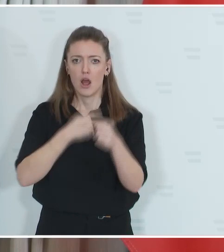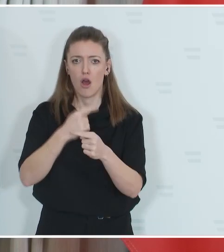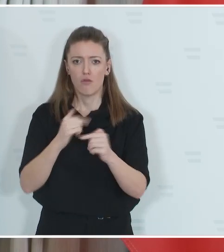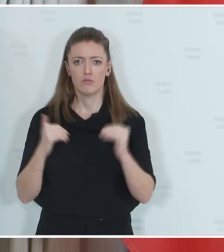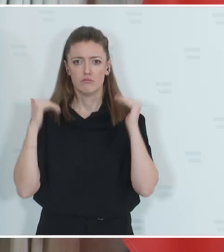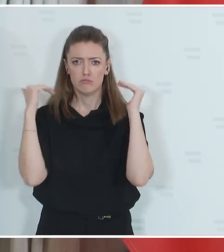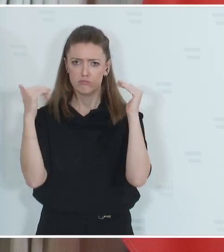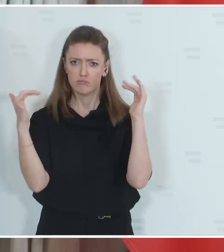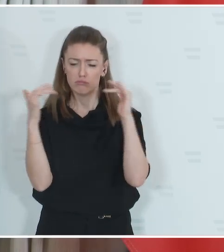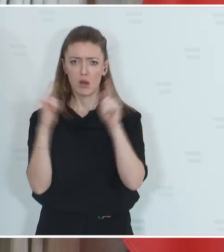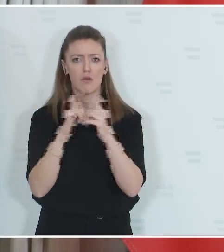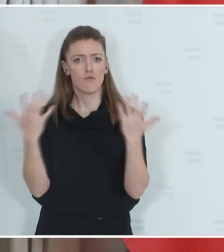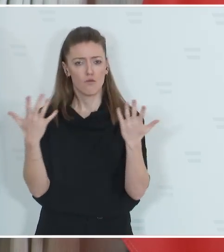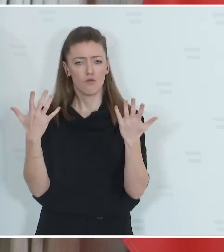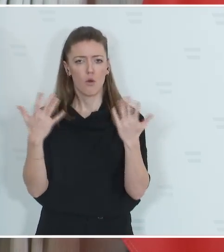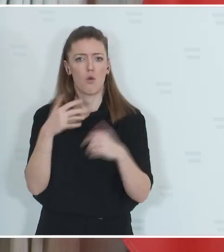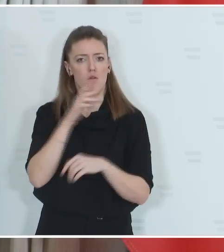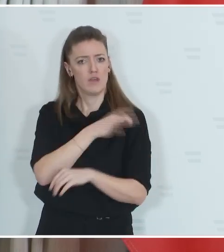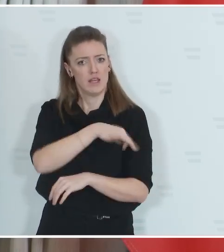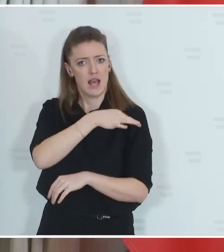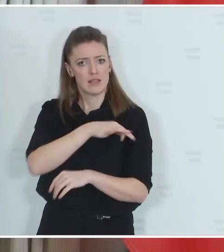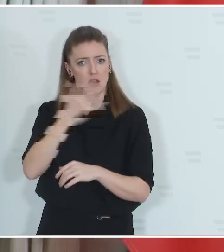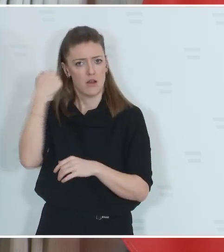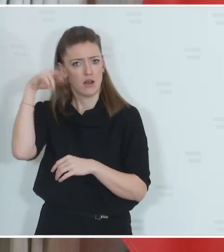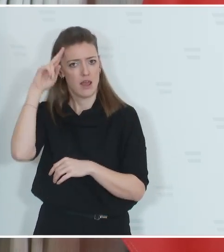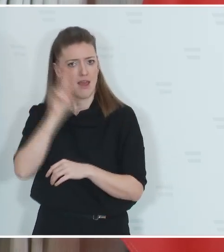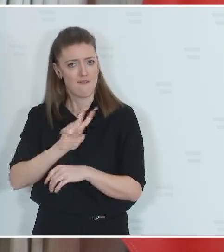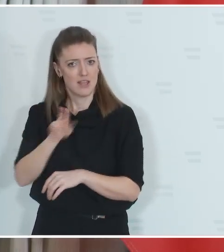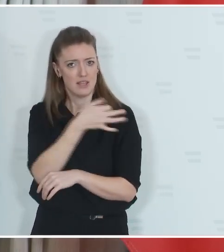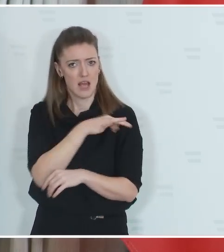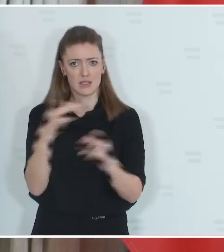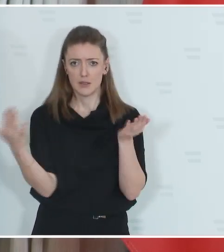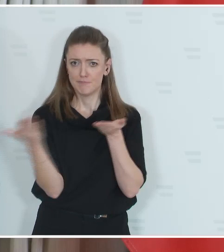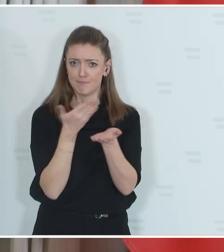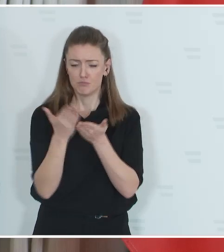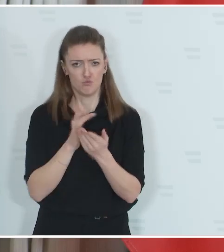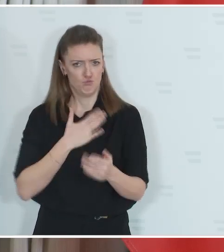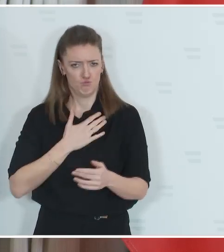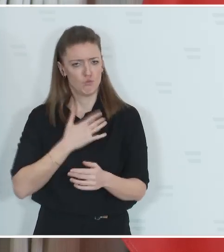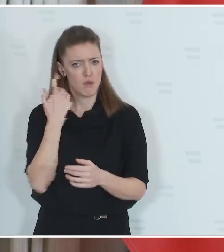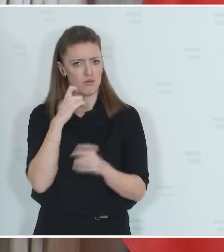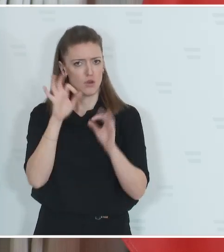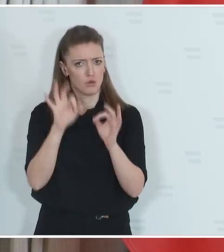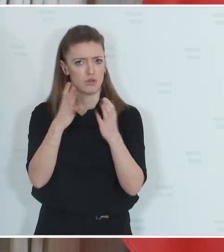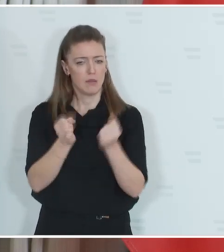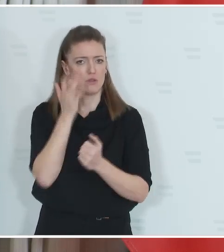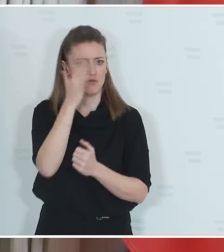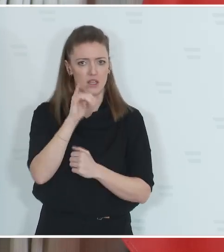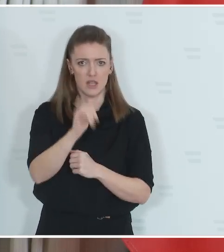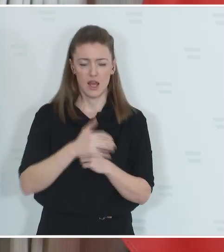Ebene angesiedelt zwischen Kanzler und Vizekanzler. Und ich gehe davon aus, dass wir da zu einem guten Ergebnis kommen werden. Zum Arbeitslosengeld,